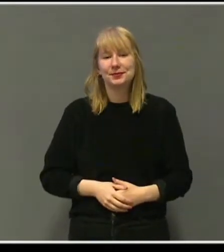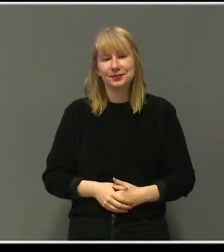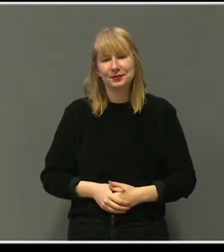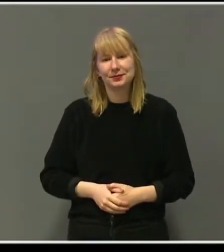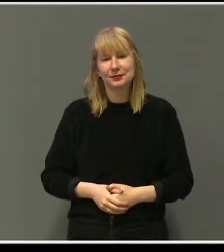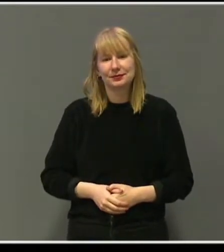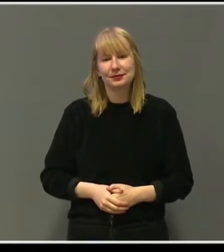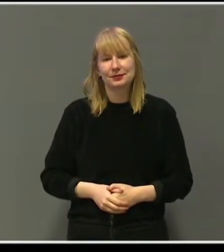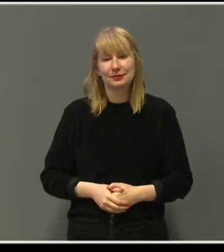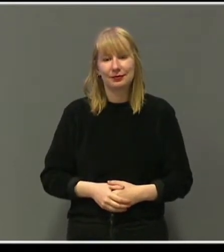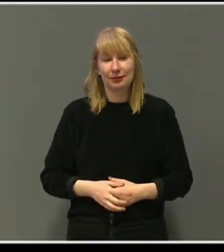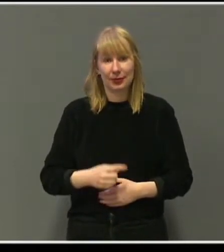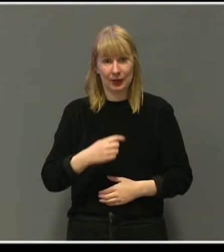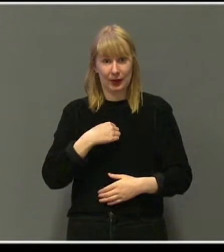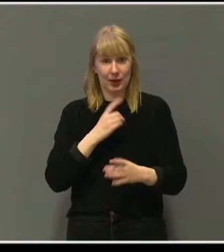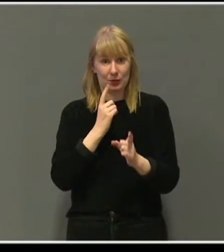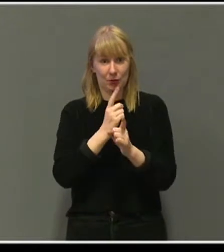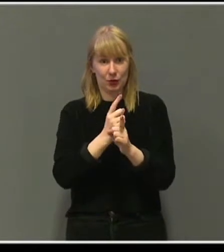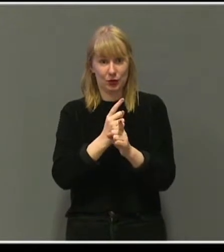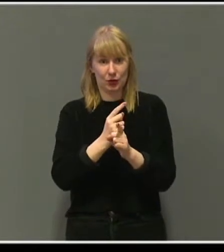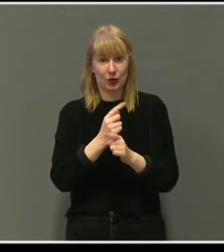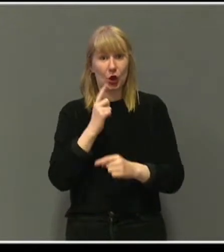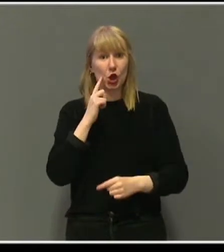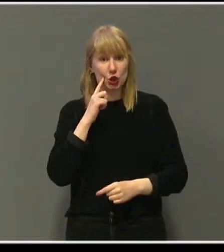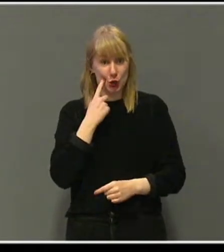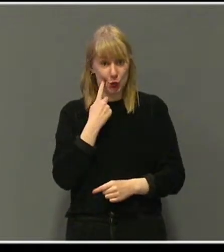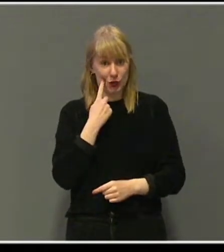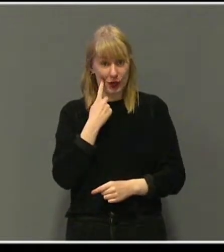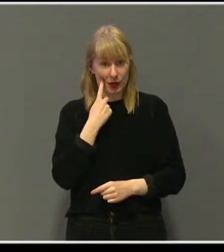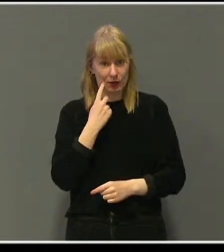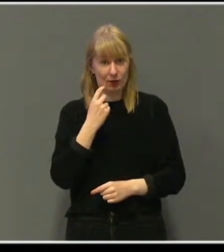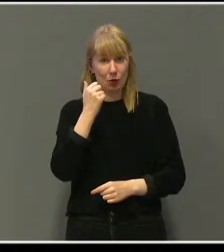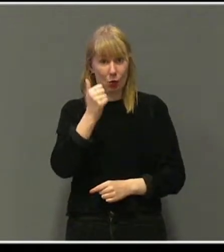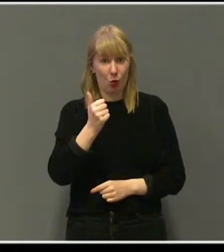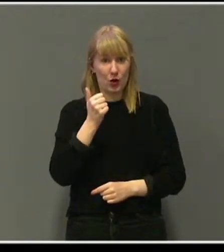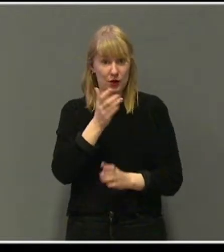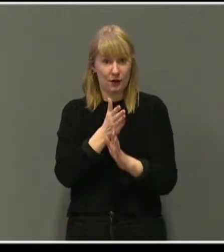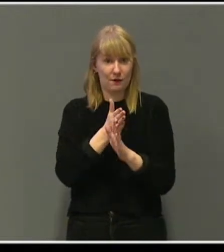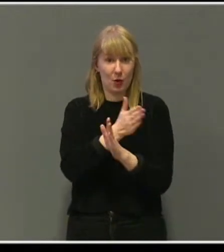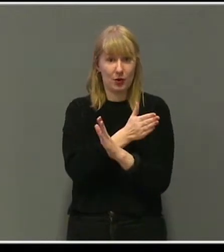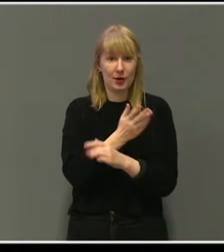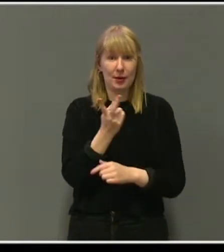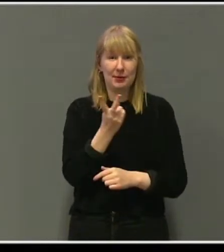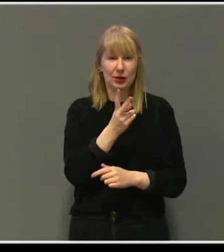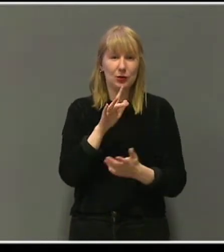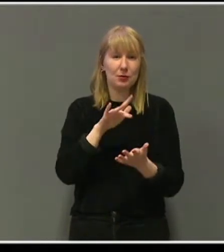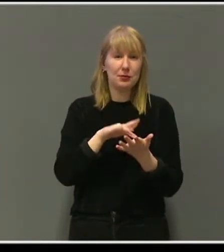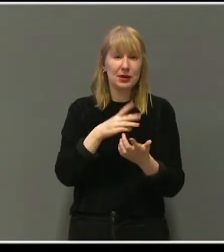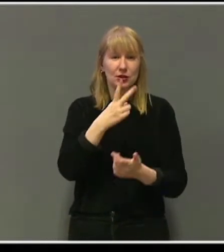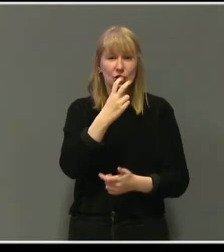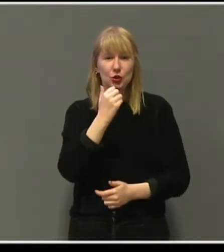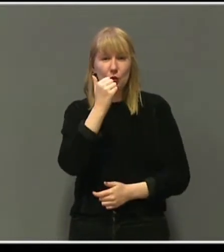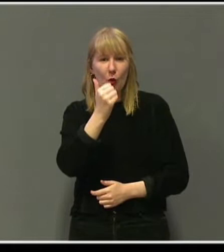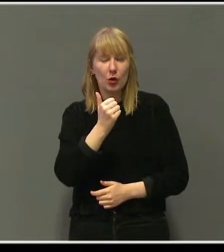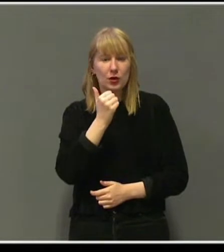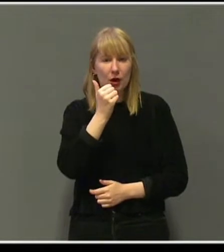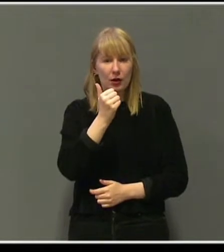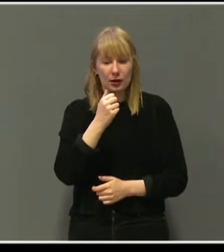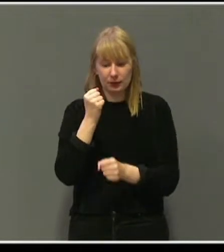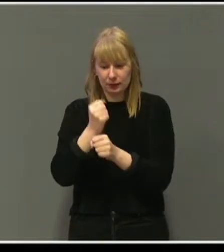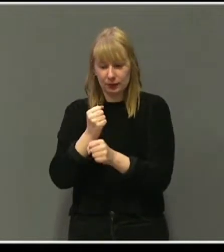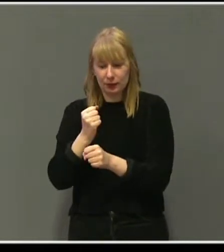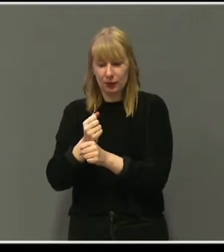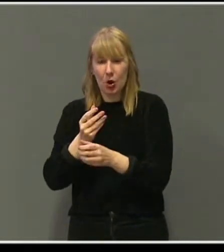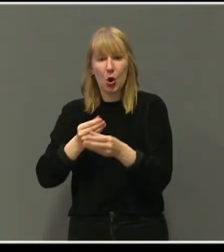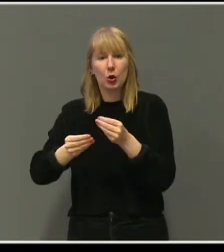Jeg hadde truffet Trude året før. Vi var begge i midten av 20-årene. Jeg jobbet som økonom